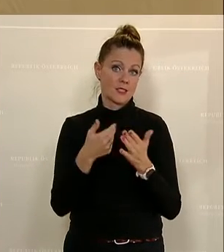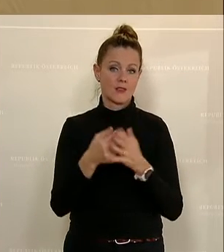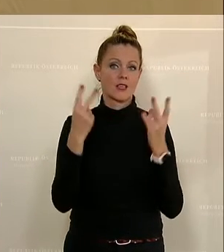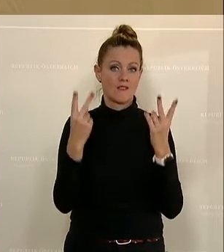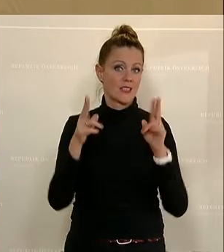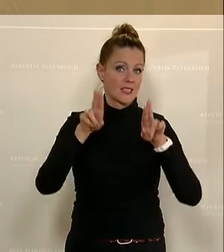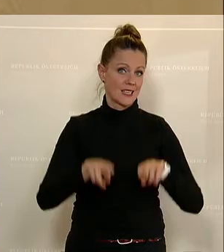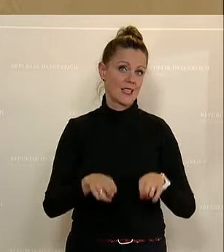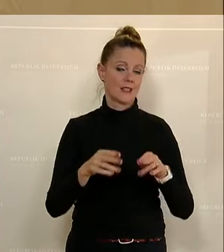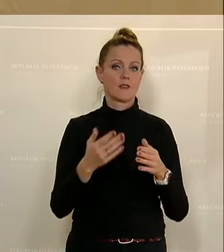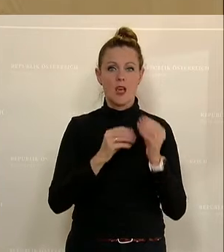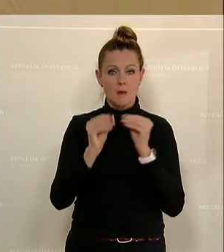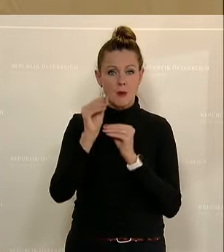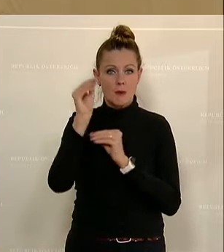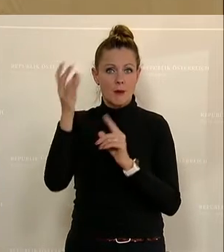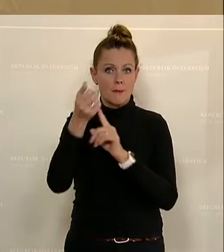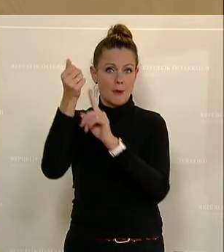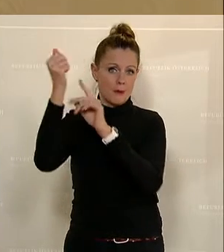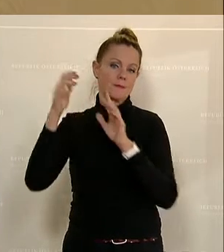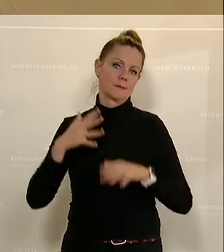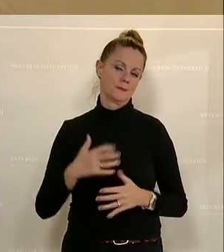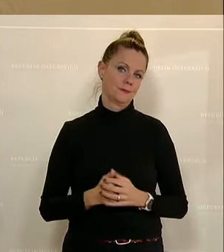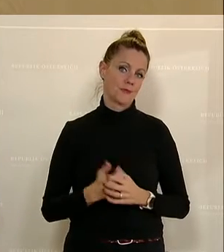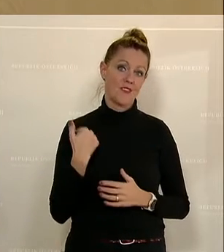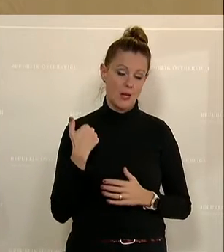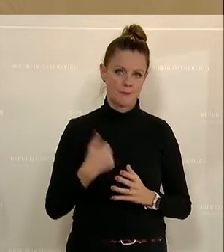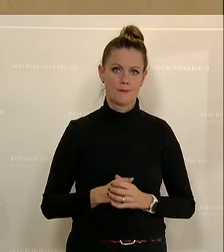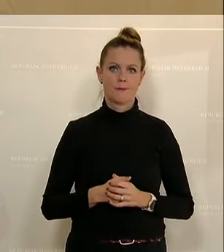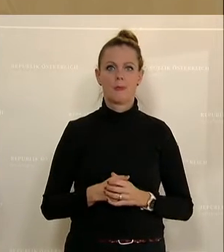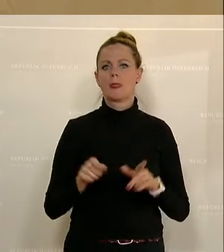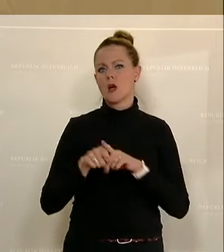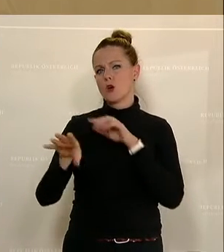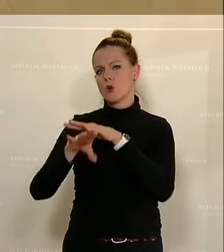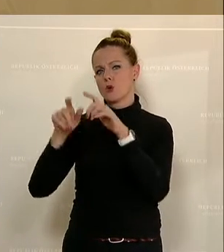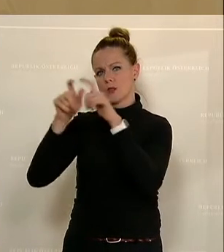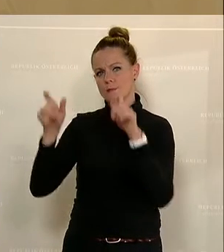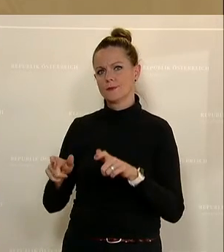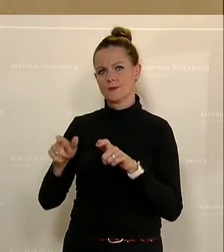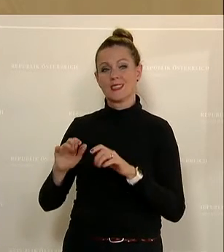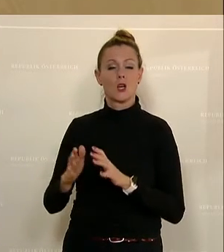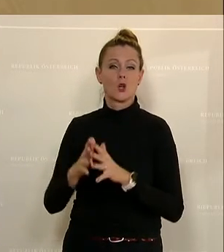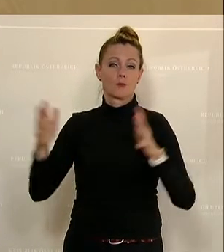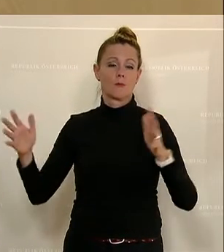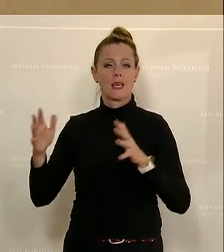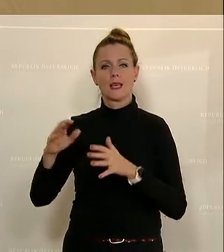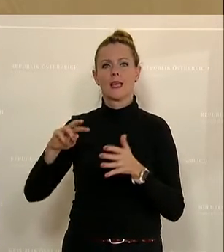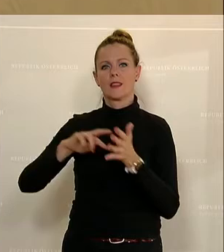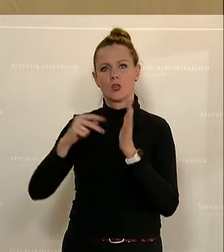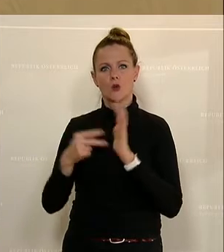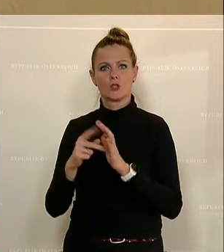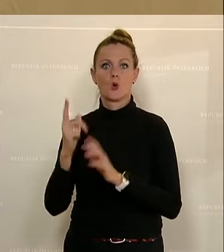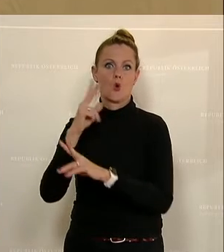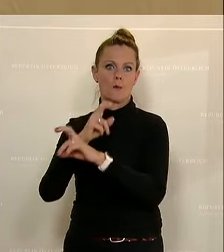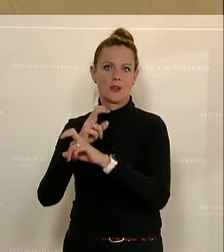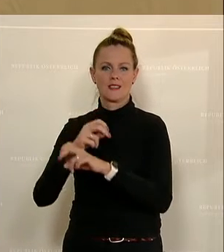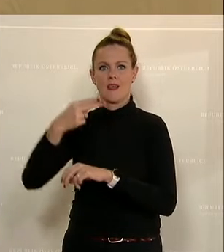wichtig und richtig, dass wir Steigerungen erzielen konnten. Wir haben Unternehmen, beispielsweise die Big Technology in Oberösterreich, die Heliumtanks